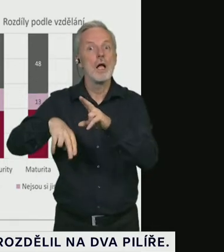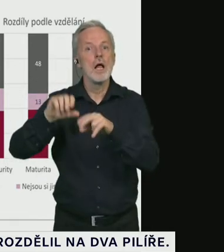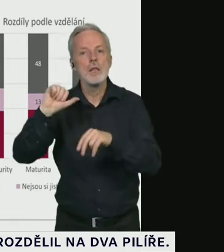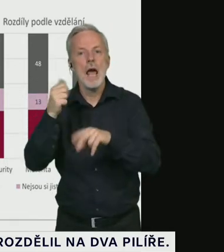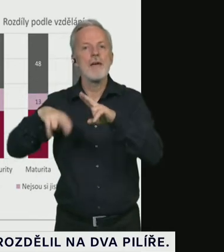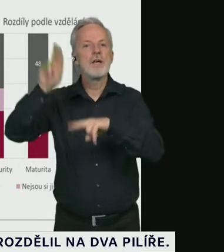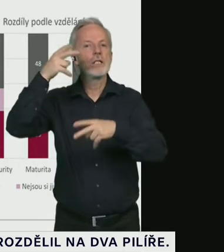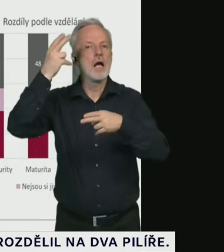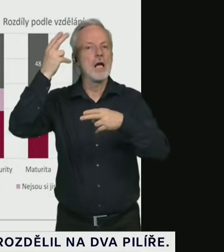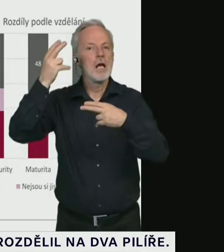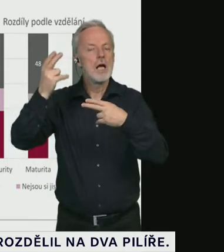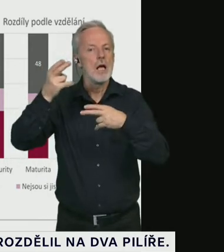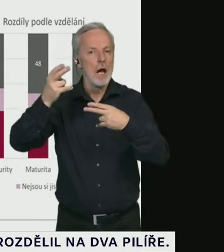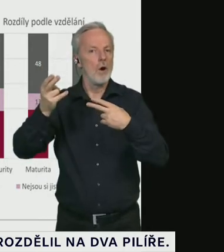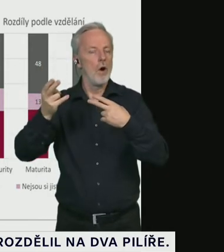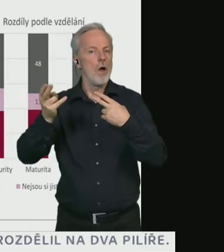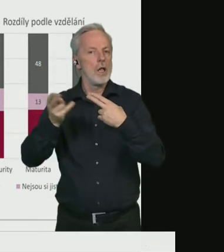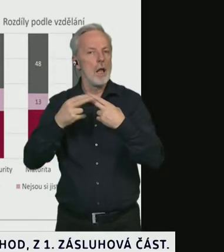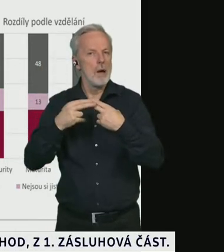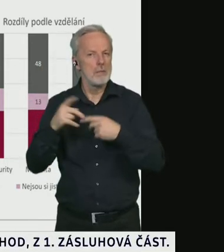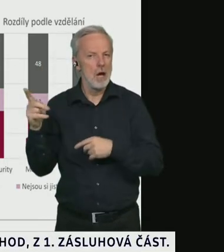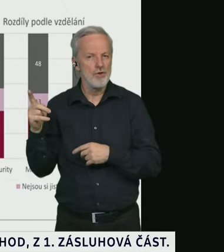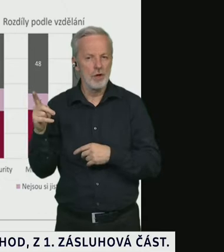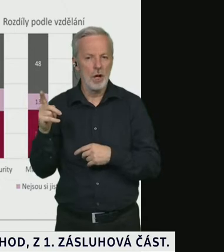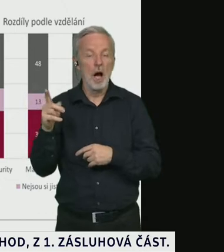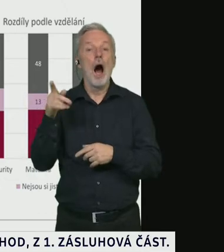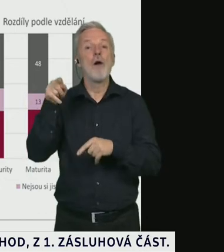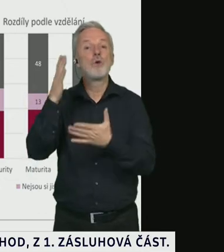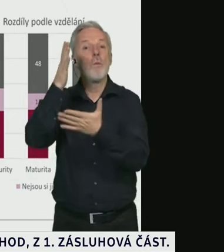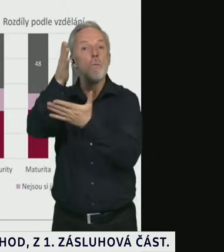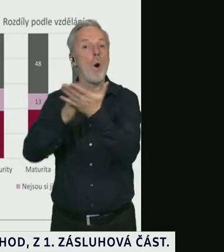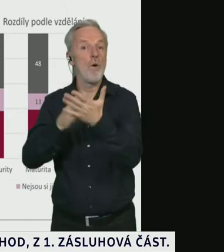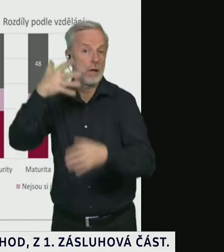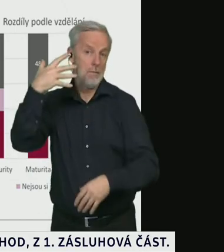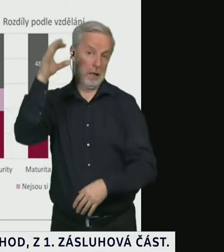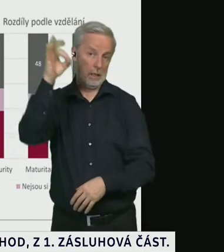polovina osob o očkování uvažuje a to je moc dobře.